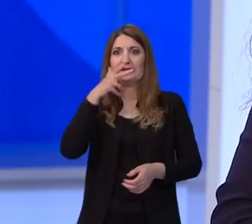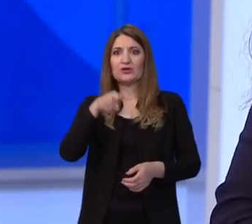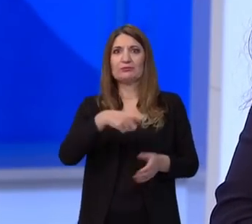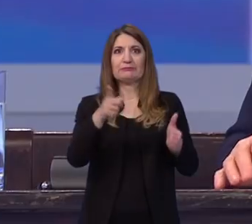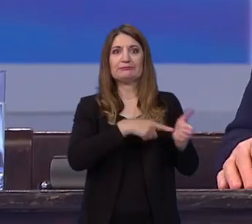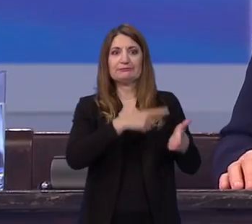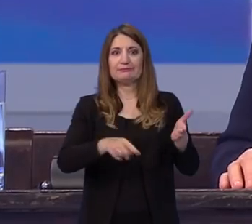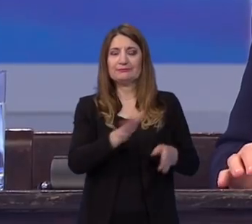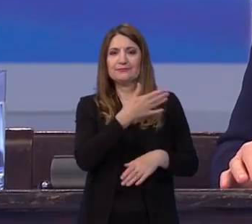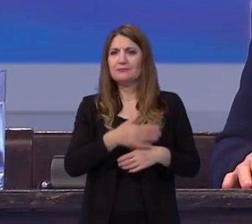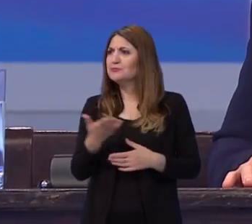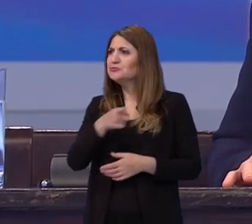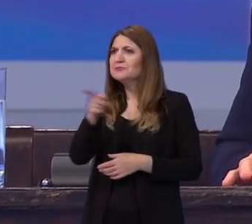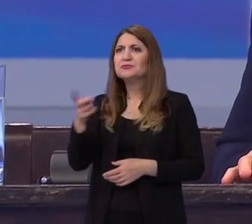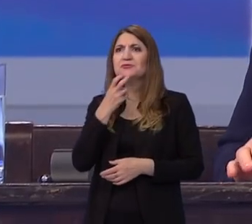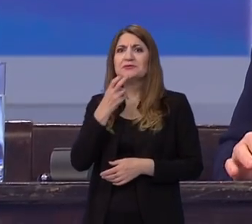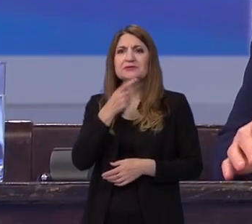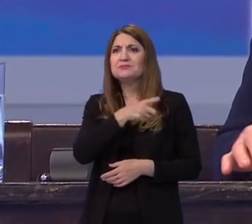Ne znam zašto su se svi nasmijeli.